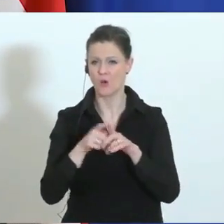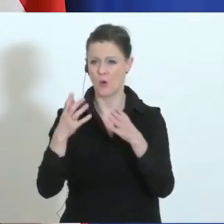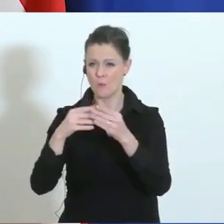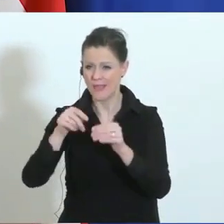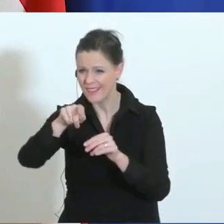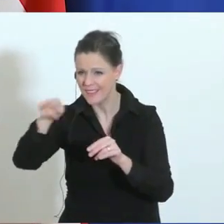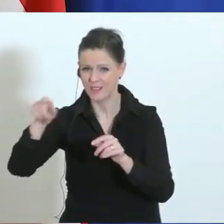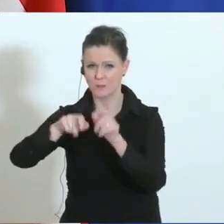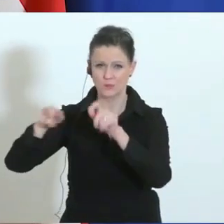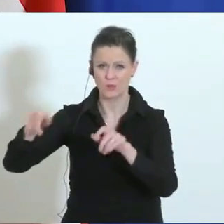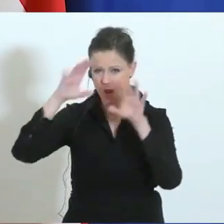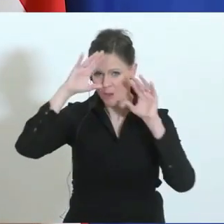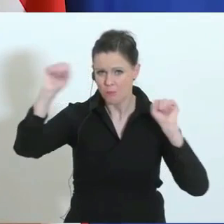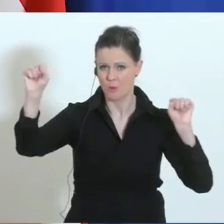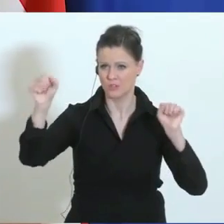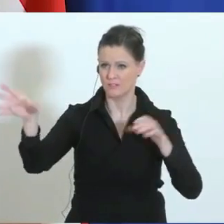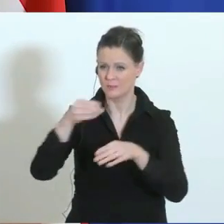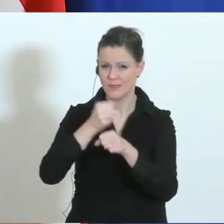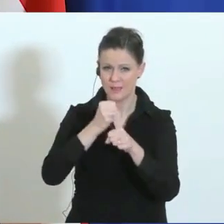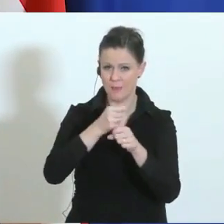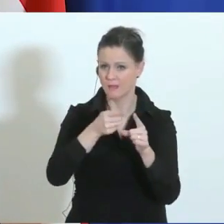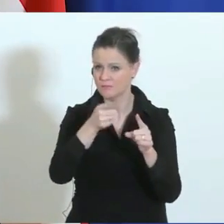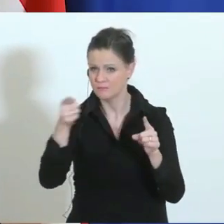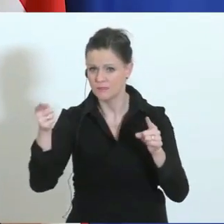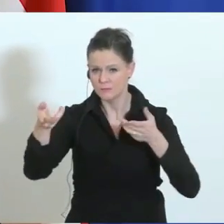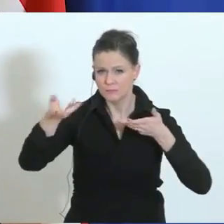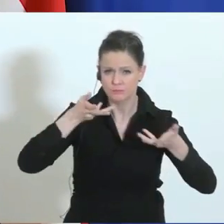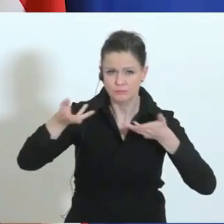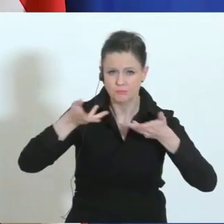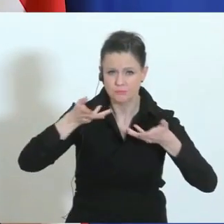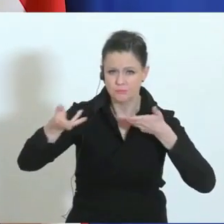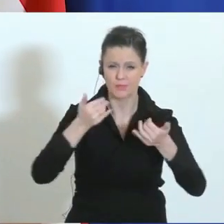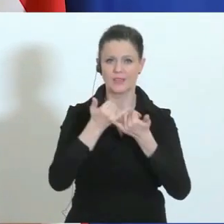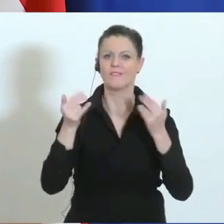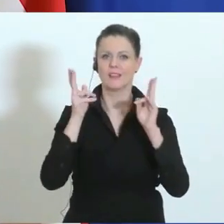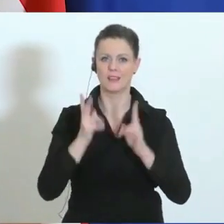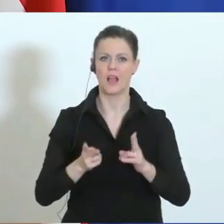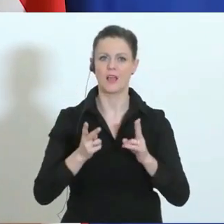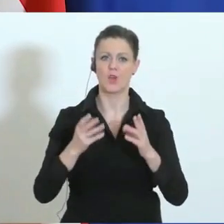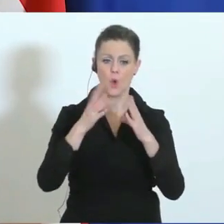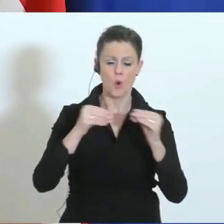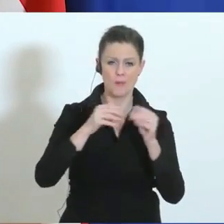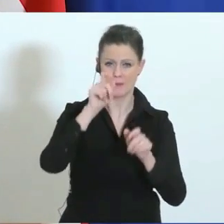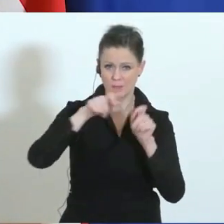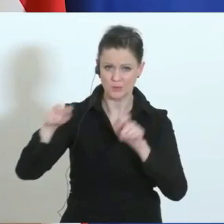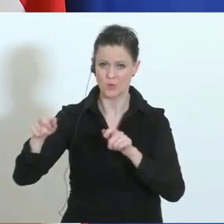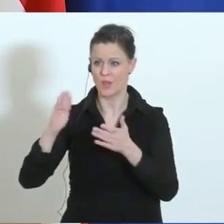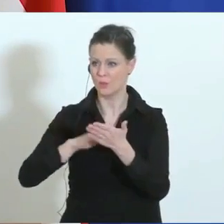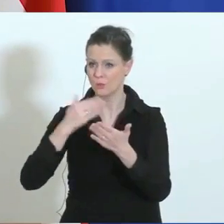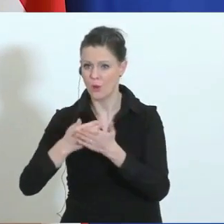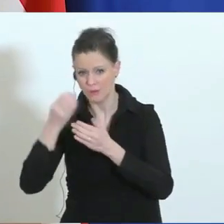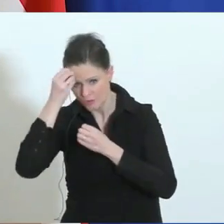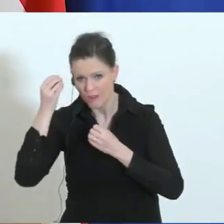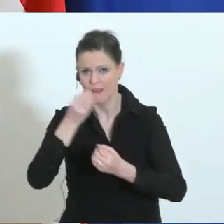weiteren Botschaftsmitarbeiter vor Ort, um die Rumäninnen und Rumänern und Dolmetschern von der neuen Lage zu